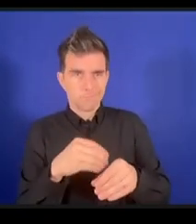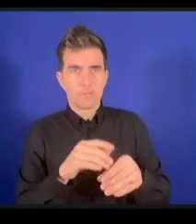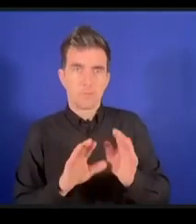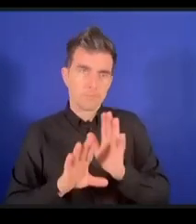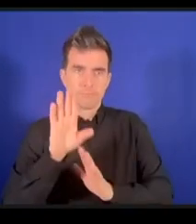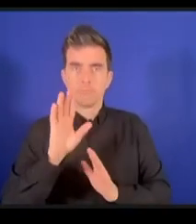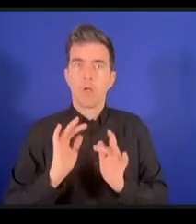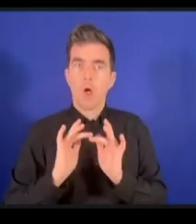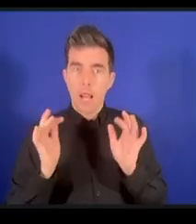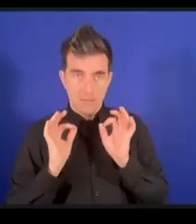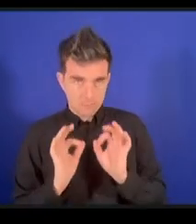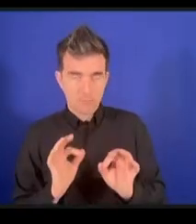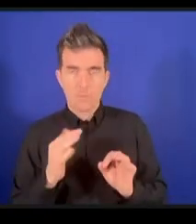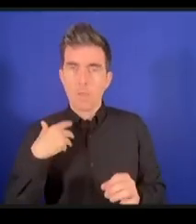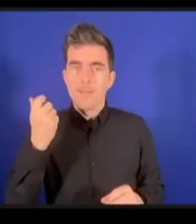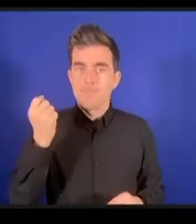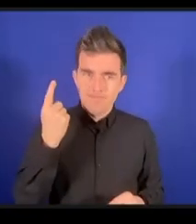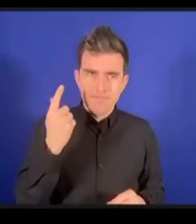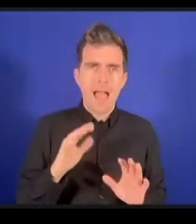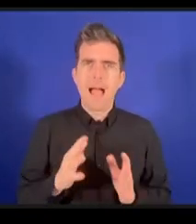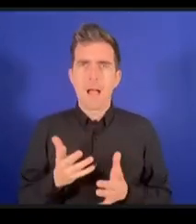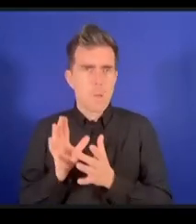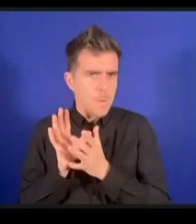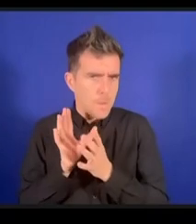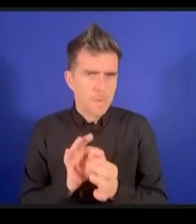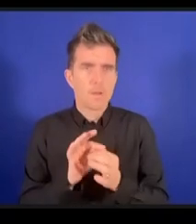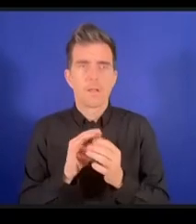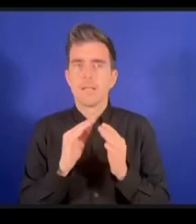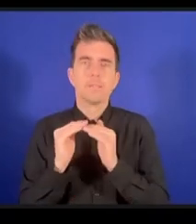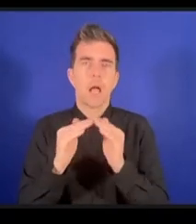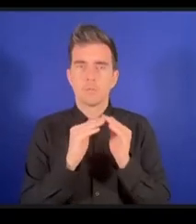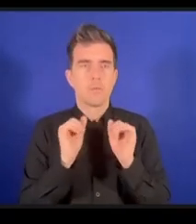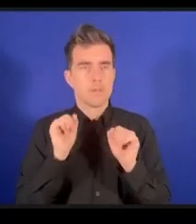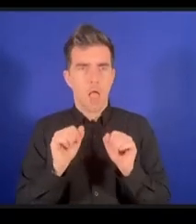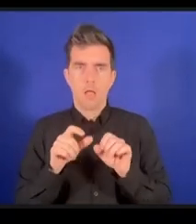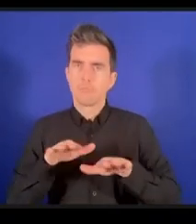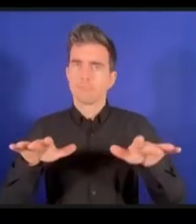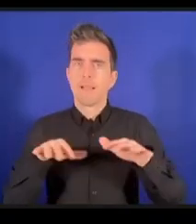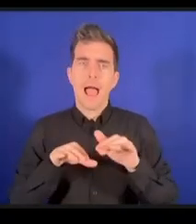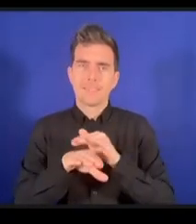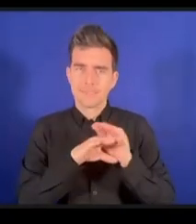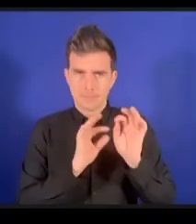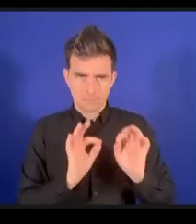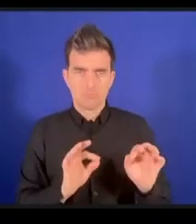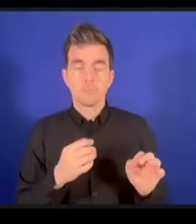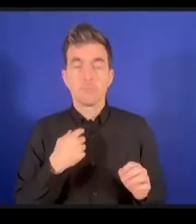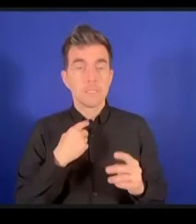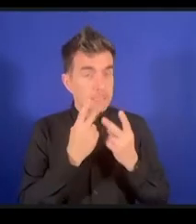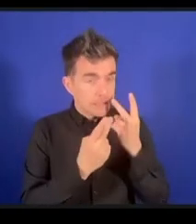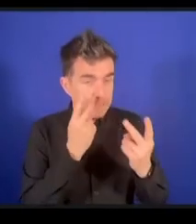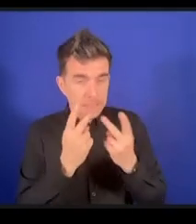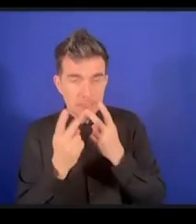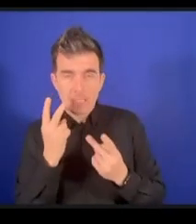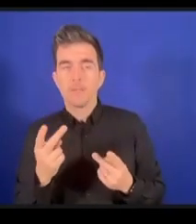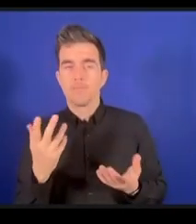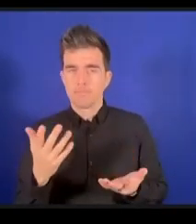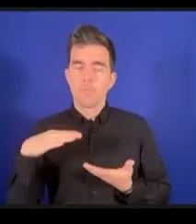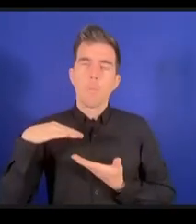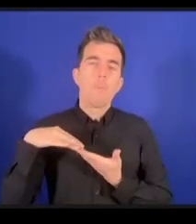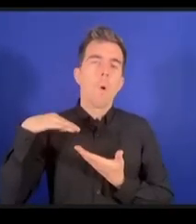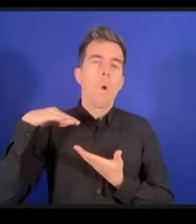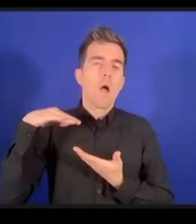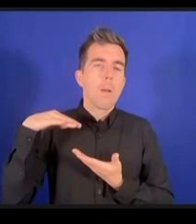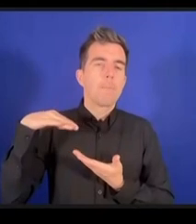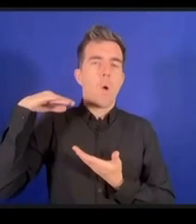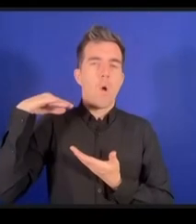objets pour que ces produits deviennent accessibles ce que j'ai constaté plus j'en parle c'est que on